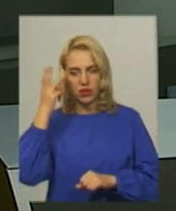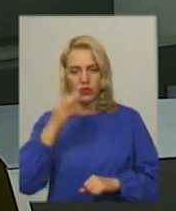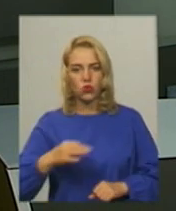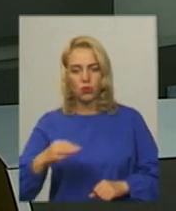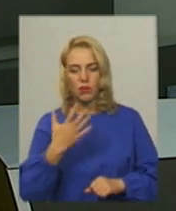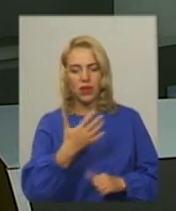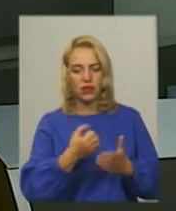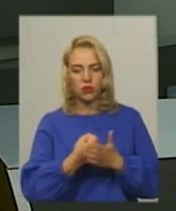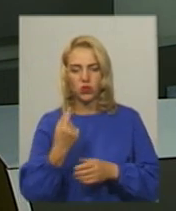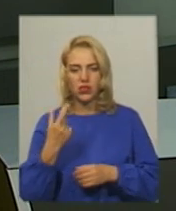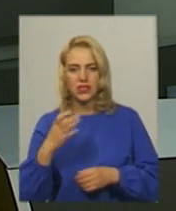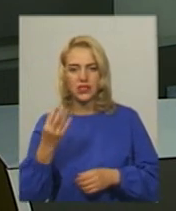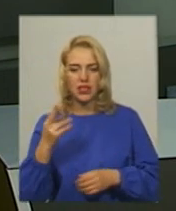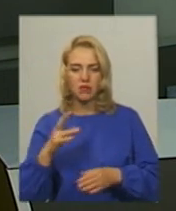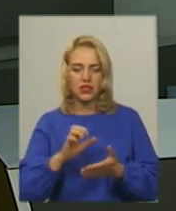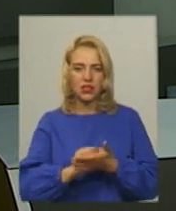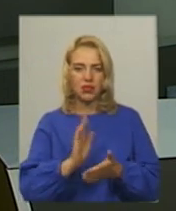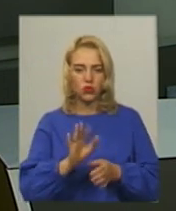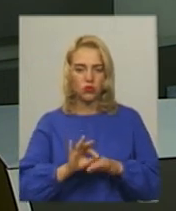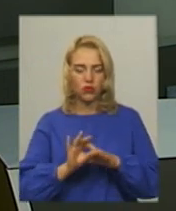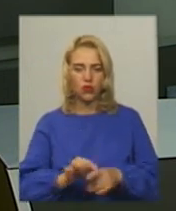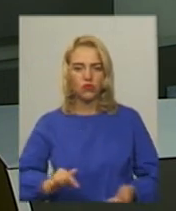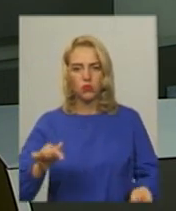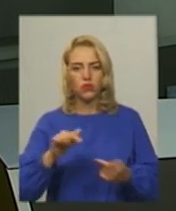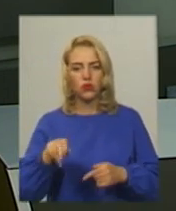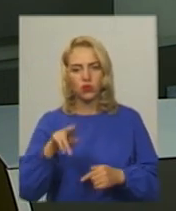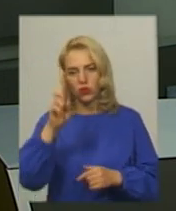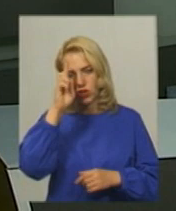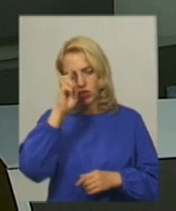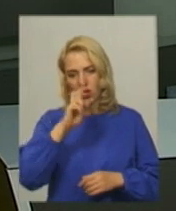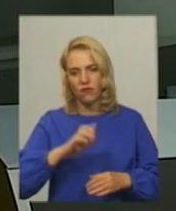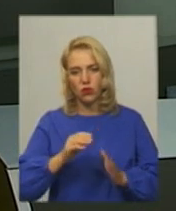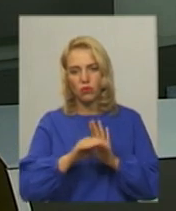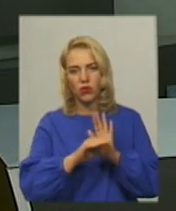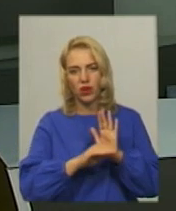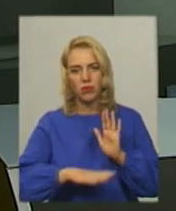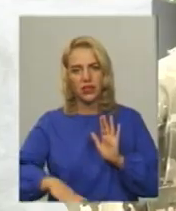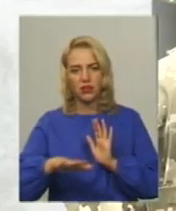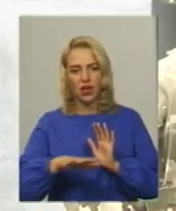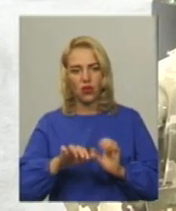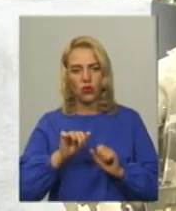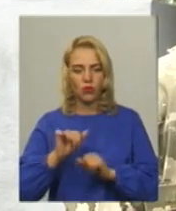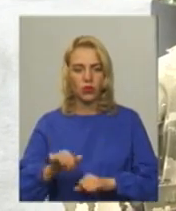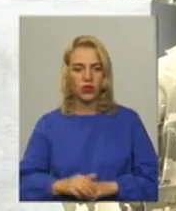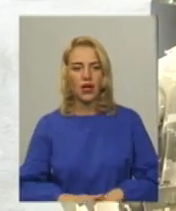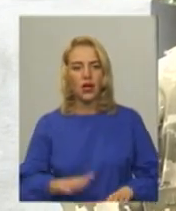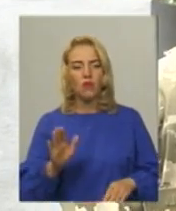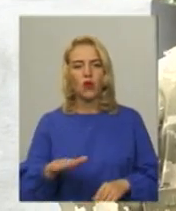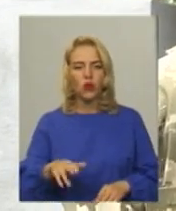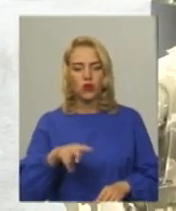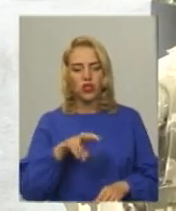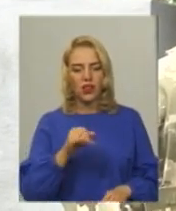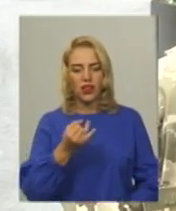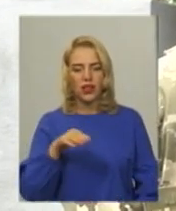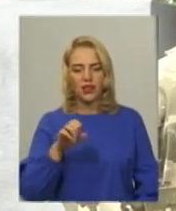11 серпня заняття проводитимуться відповідно до державної програми територіальної оборони Молодший лейтенант запасу в